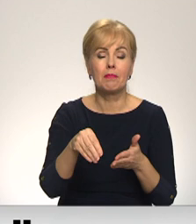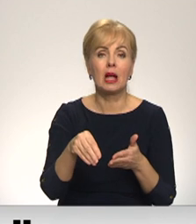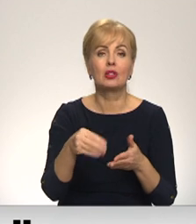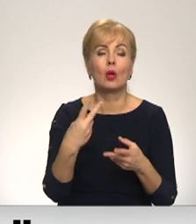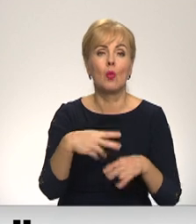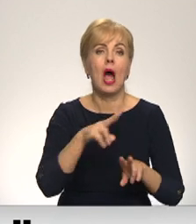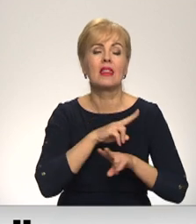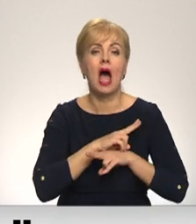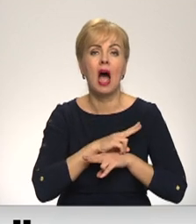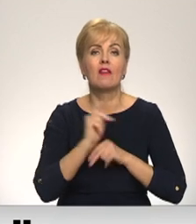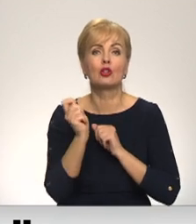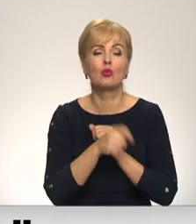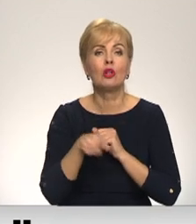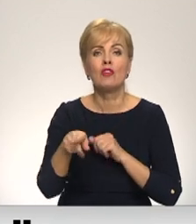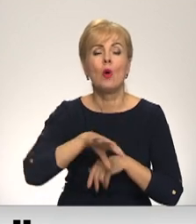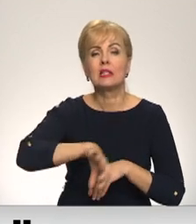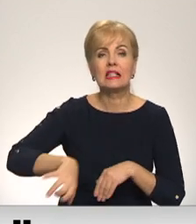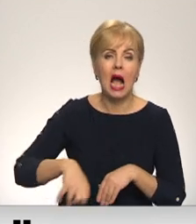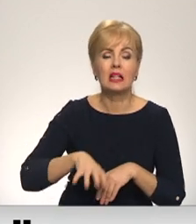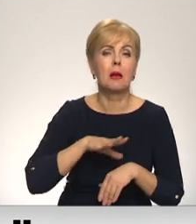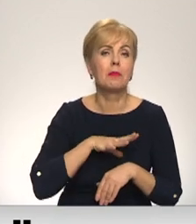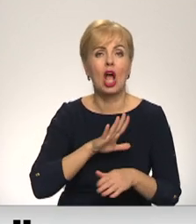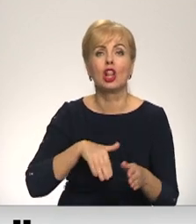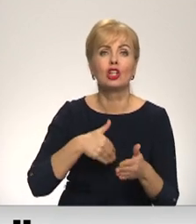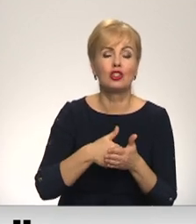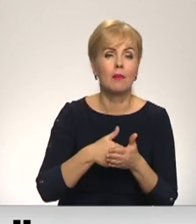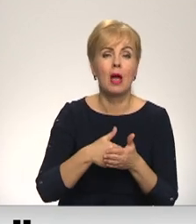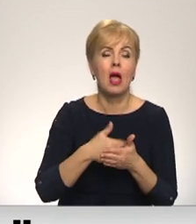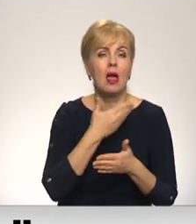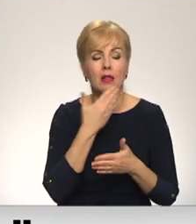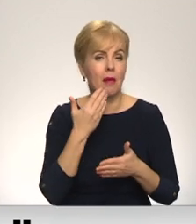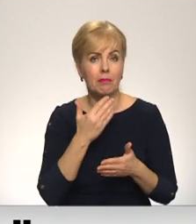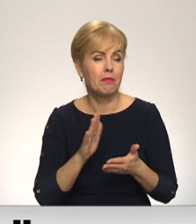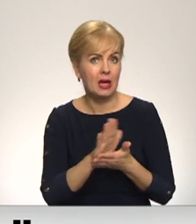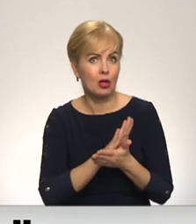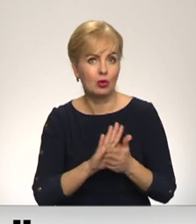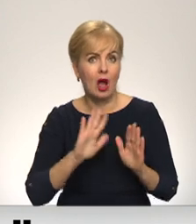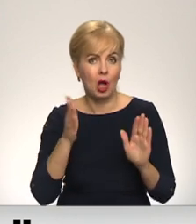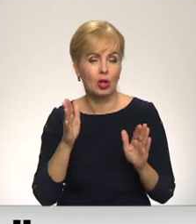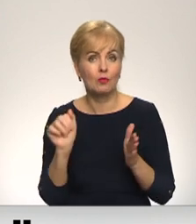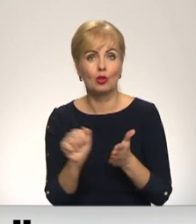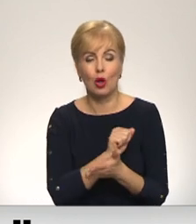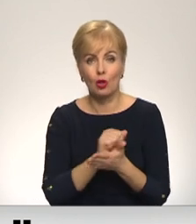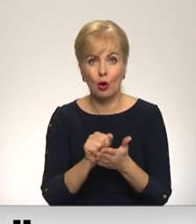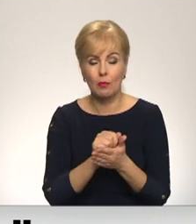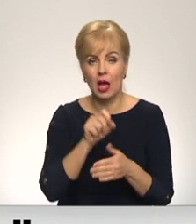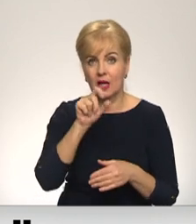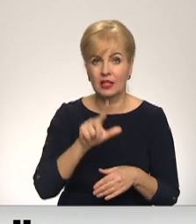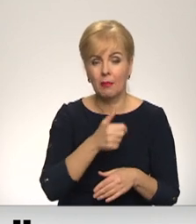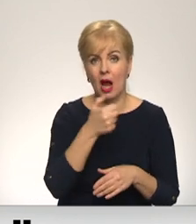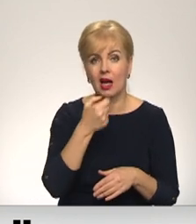soda par zādzību. Tas bija tāds līdz šim nemanīts gadījums dokumentus, ka 17.